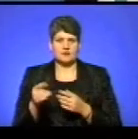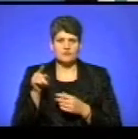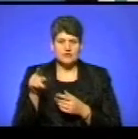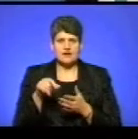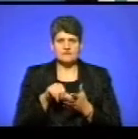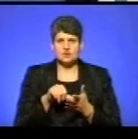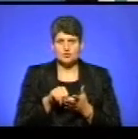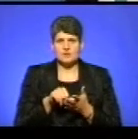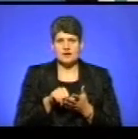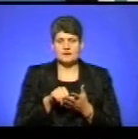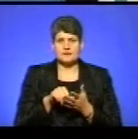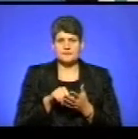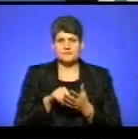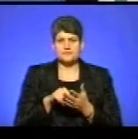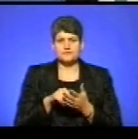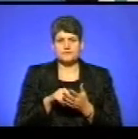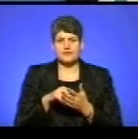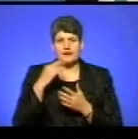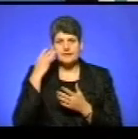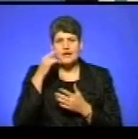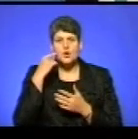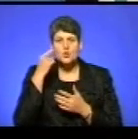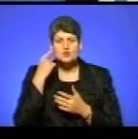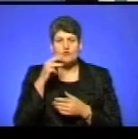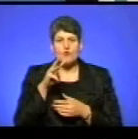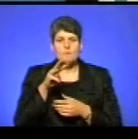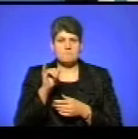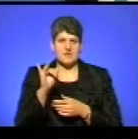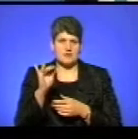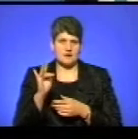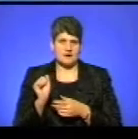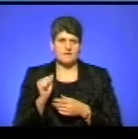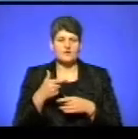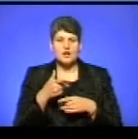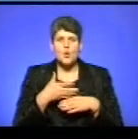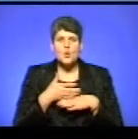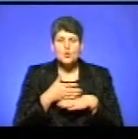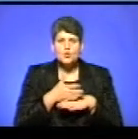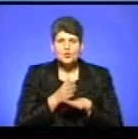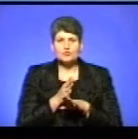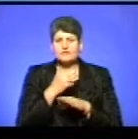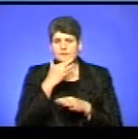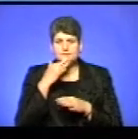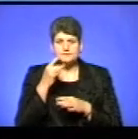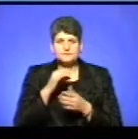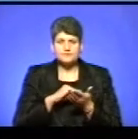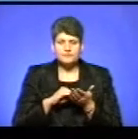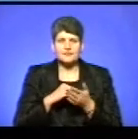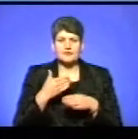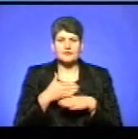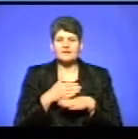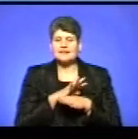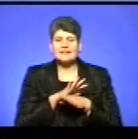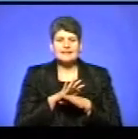виступає ретранслятором ідей русского міра. Вона руйнує, я вже на один раз говорила, вона не